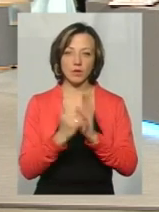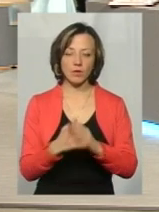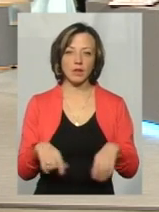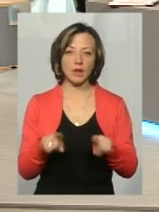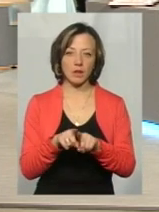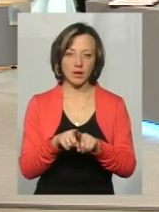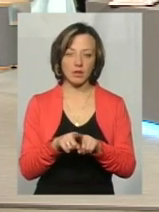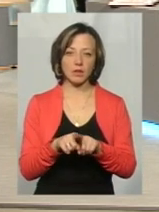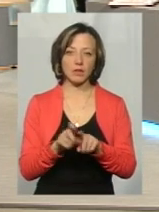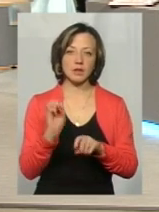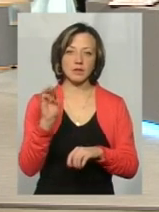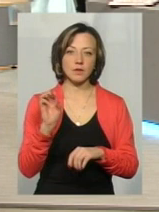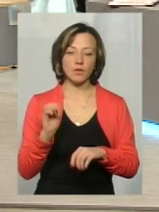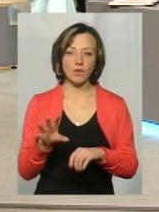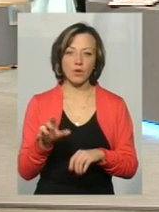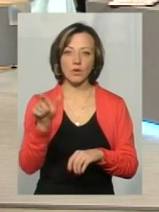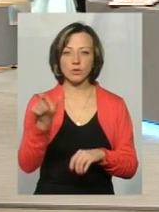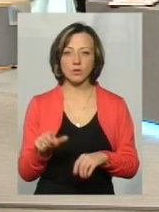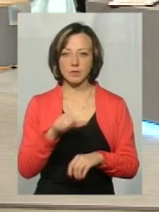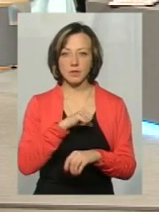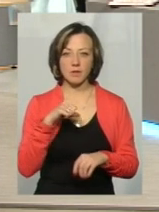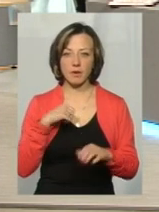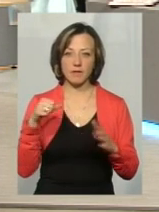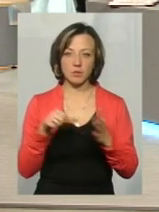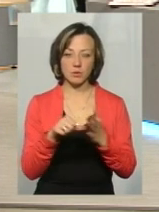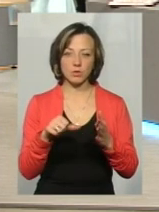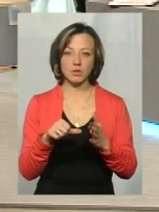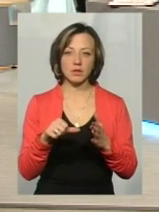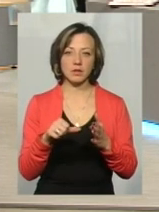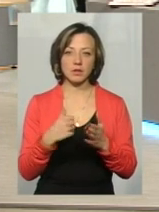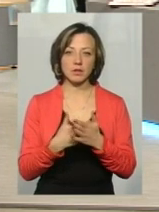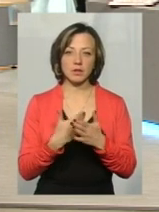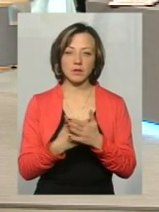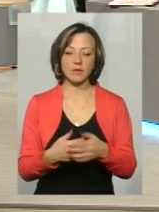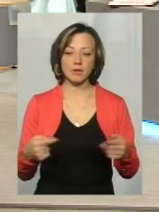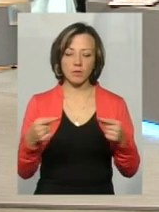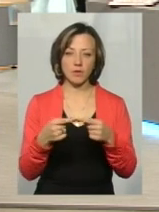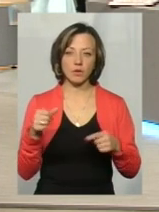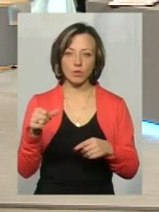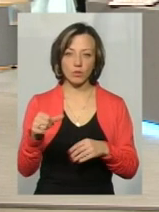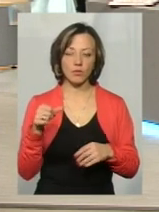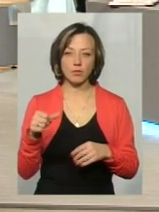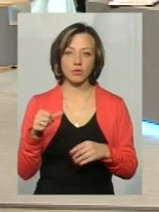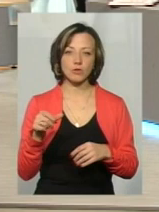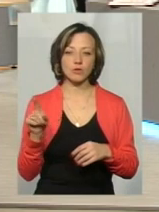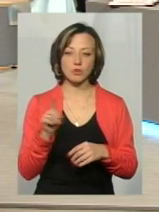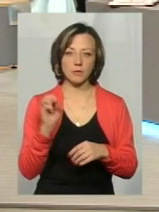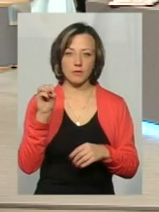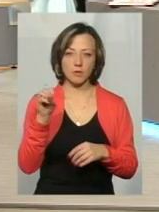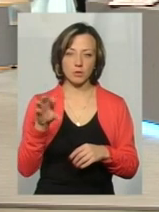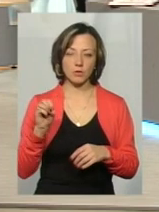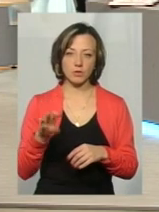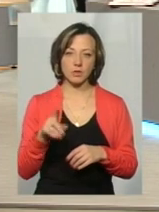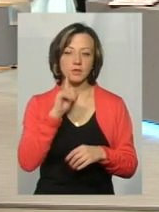світофор, де особа може сама увімкнути, тобто, нажавши на відповідну кнопку, щоб увімкнулося